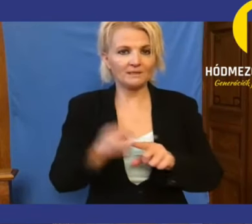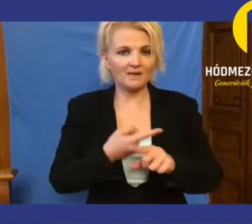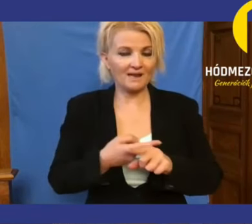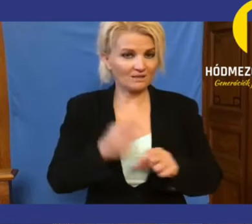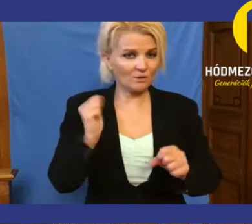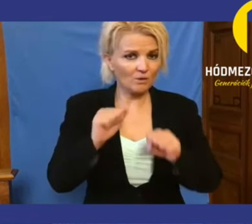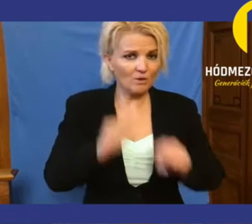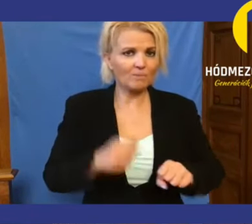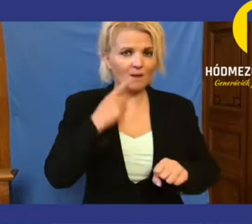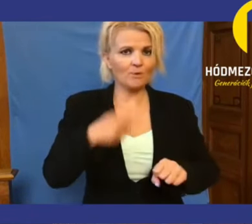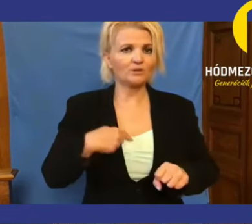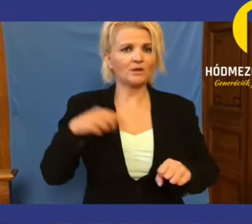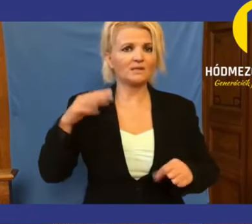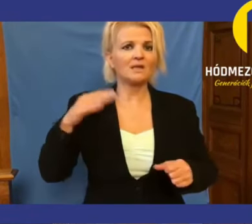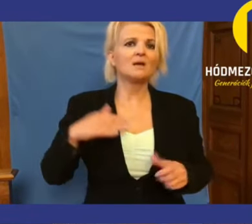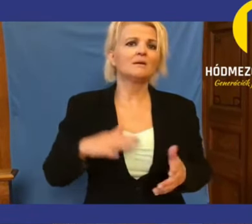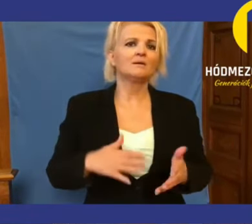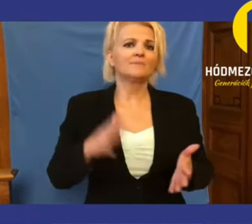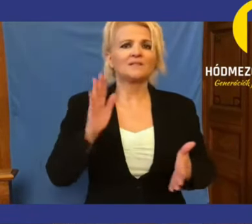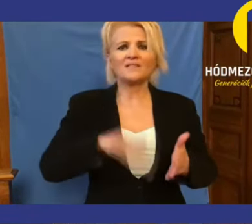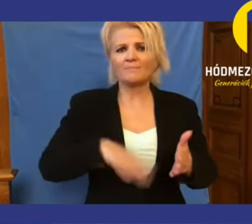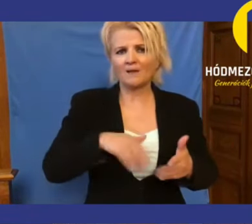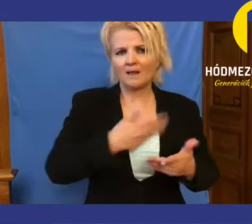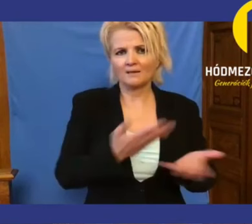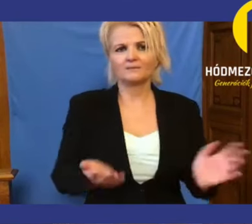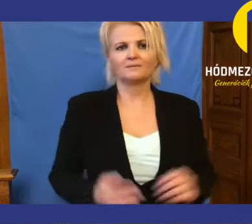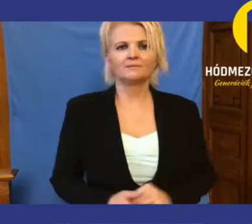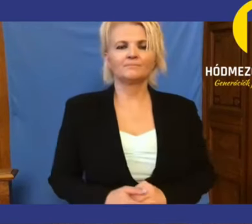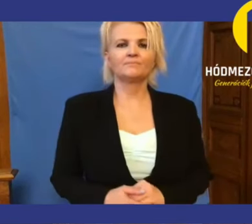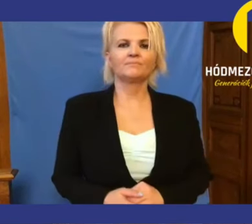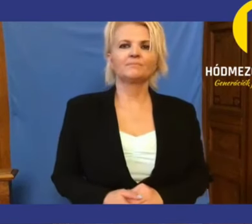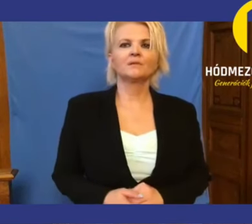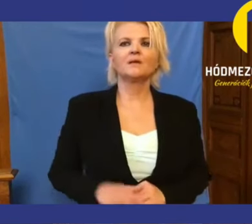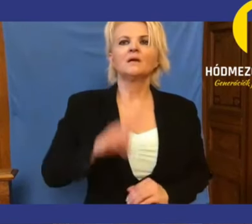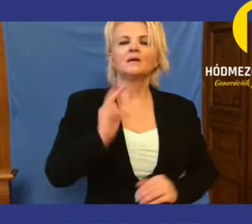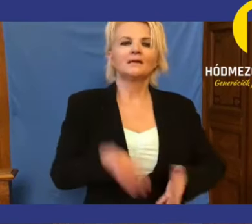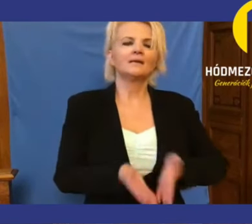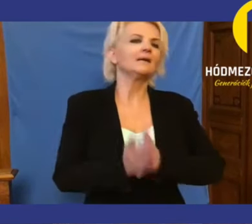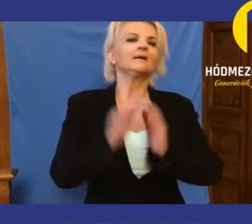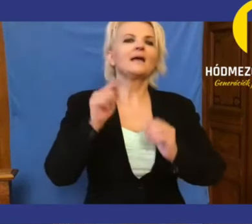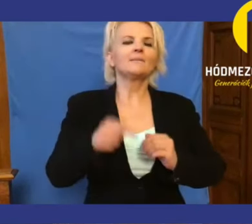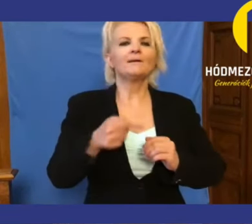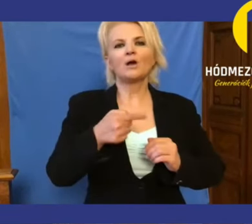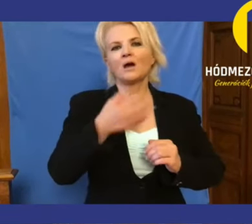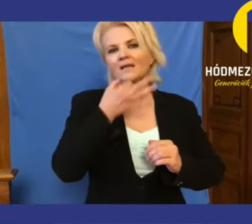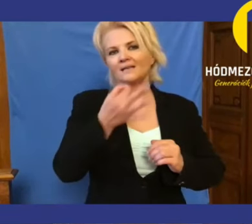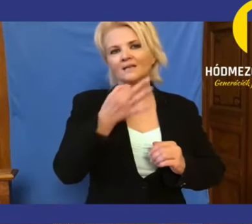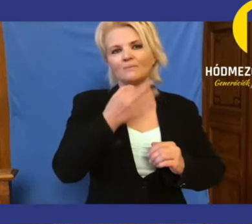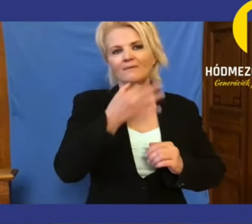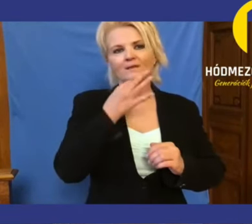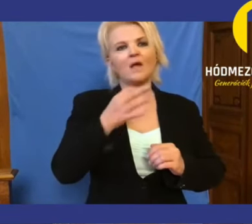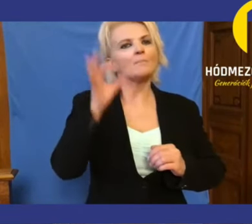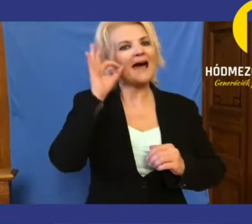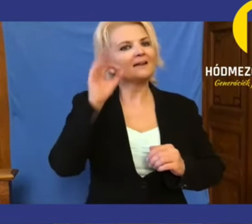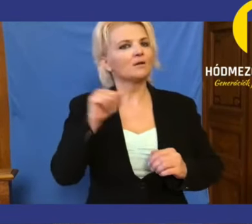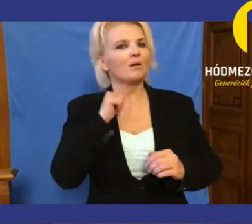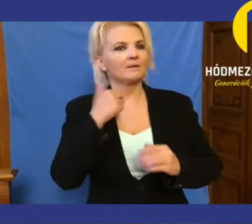Hát komolyan mondom, a szemtelenségnek nincs határa. Ki kért ebben a kérdésben felszólás? Bálint Gabriela.